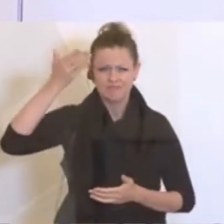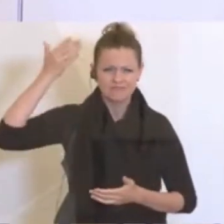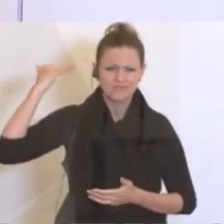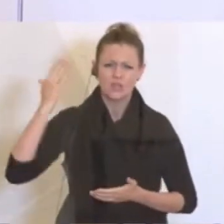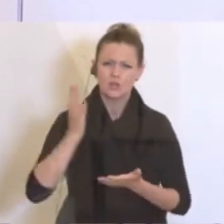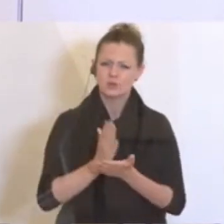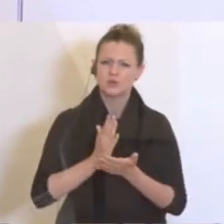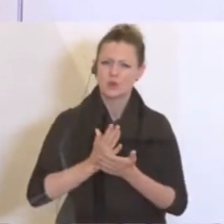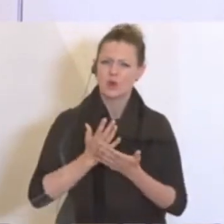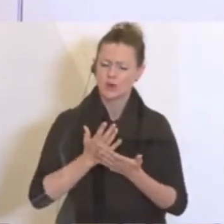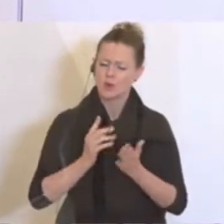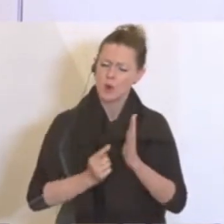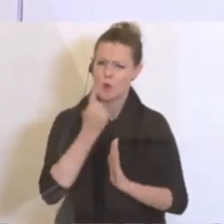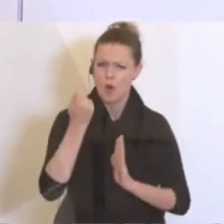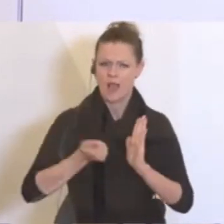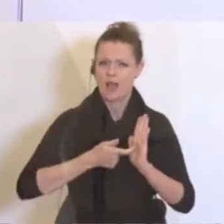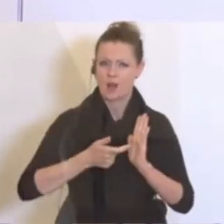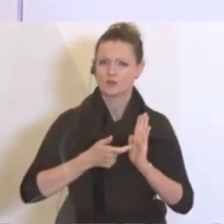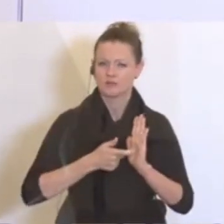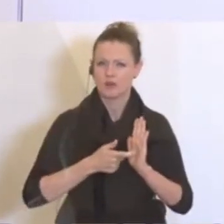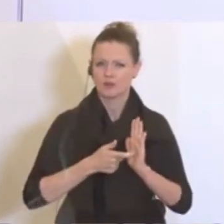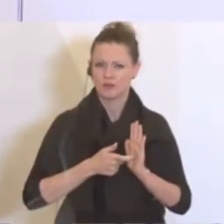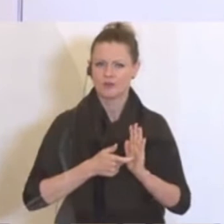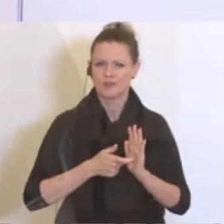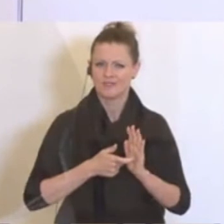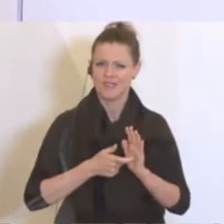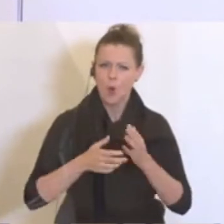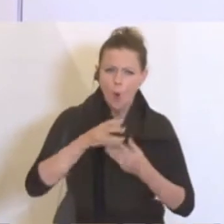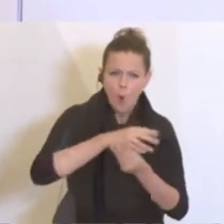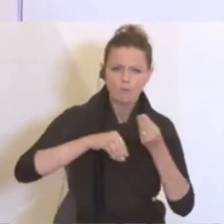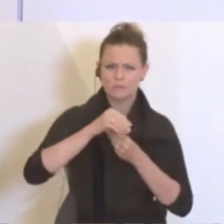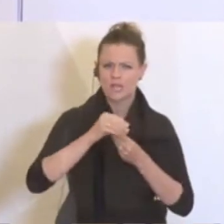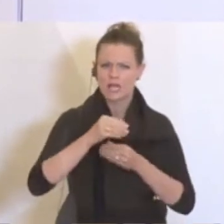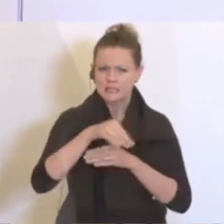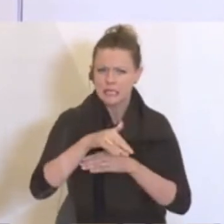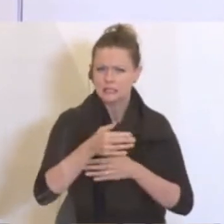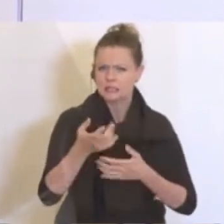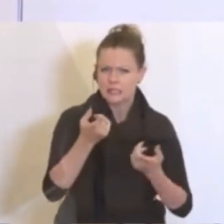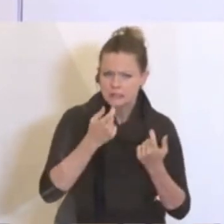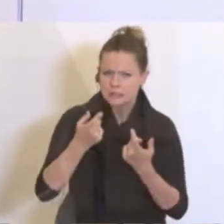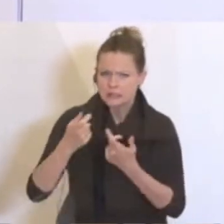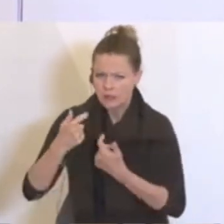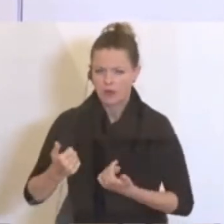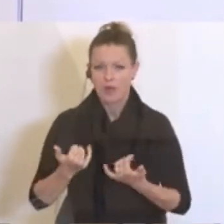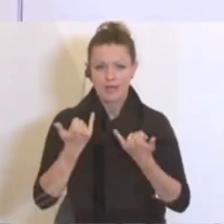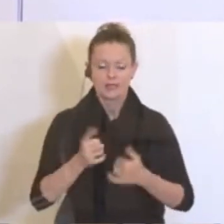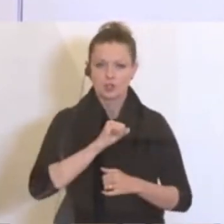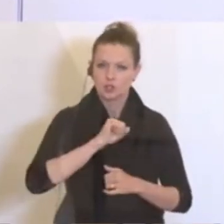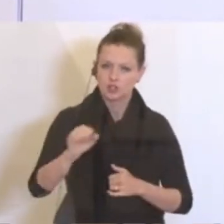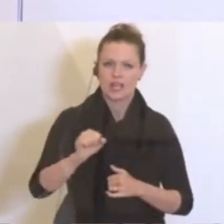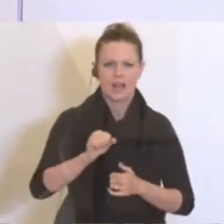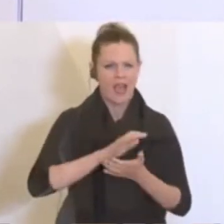durchaus große Herausforderung entsprechend auch zu Umsätze und zu Gästen zu kommen. Hier wollen wir wirklich schnell und